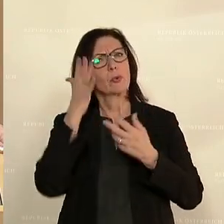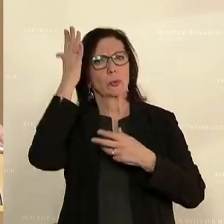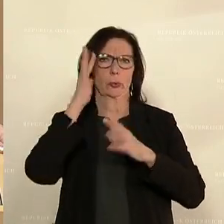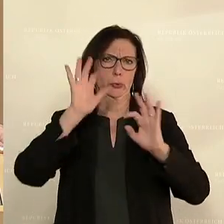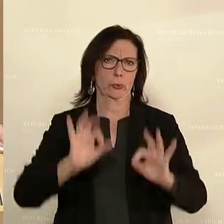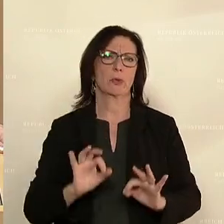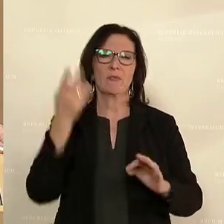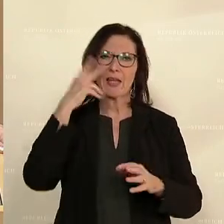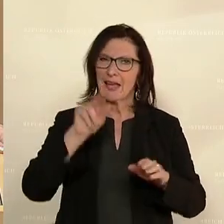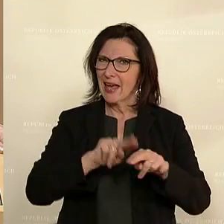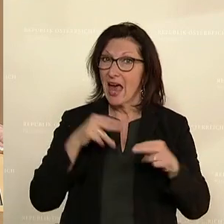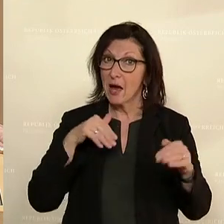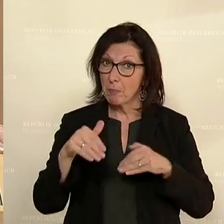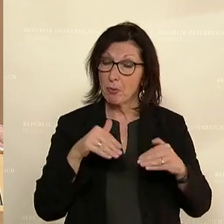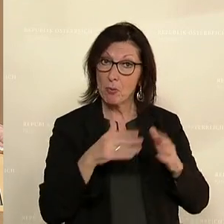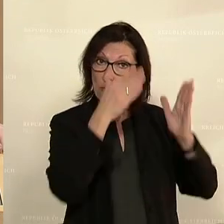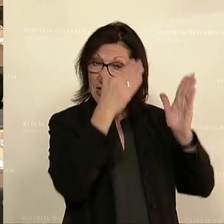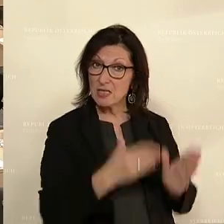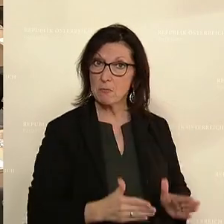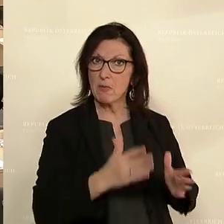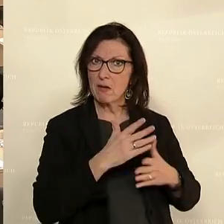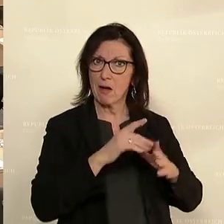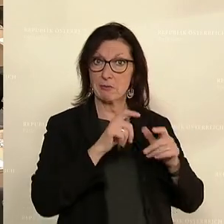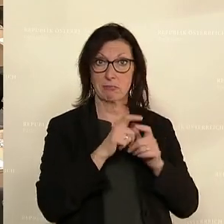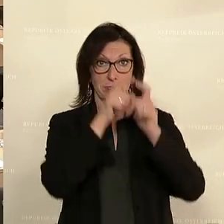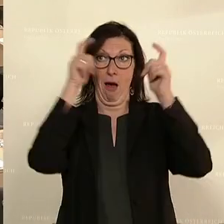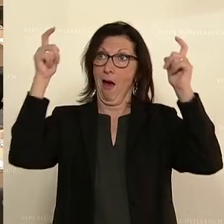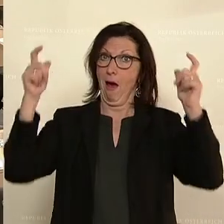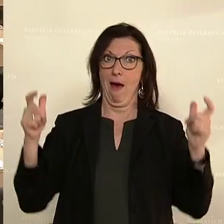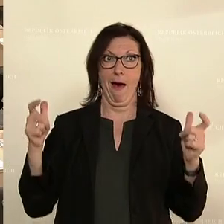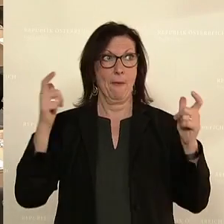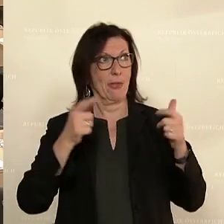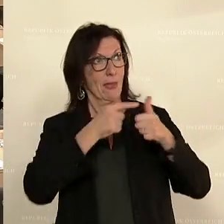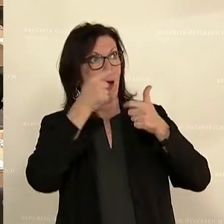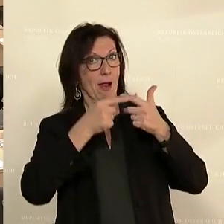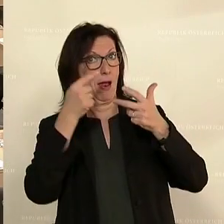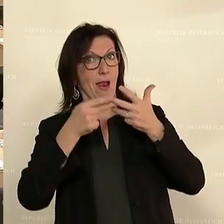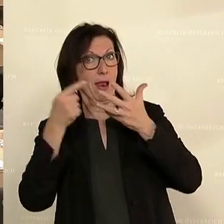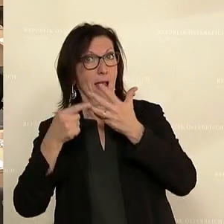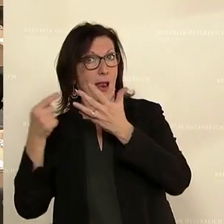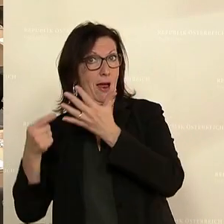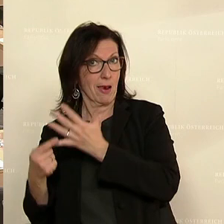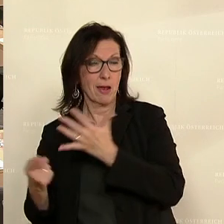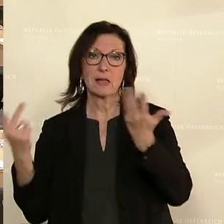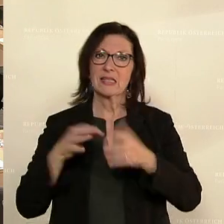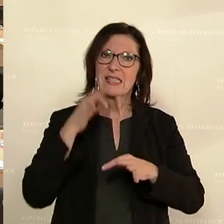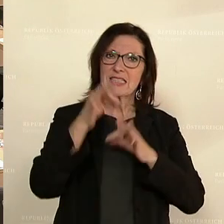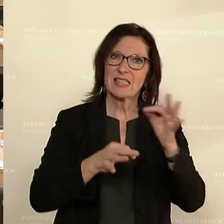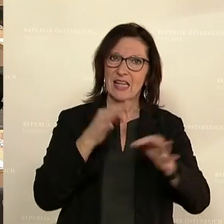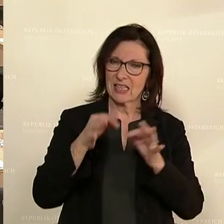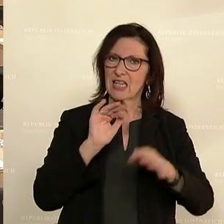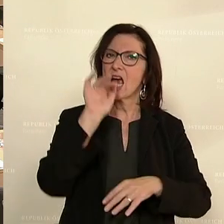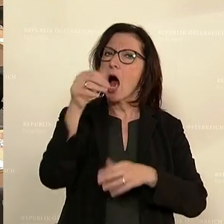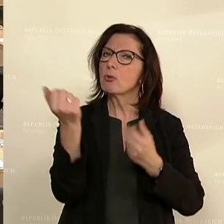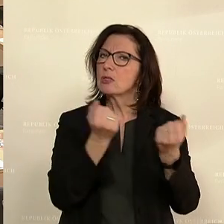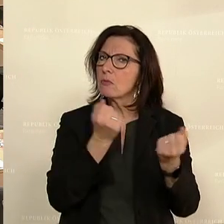Der Herr Bundesminister hat einen sehr großen Rahmen gespannt, den großen Bogen, die Strategie auch aufgezeigt, die sich auch im Außen- und Europapolitischen Bericht 2021